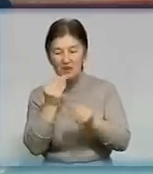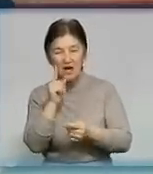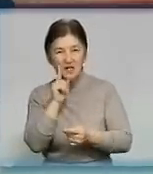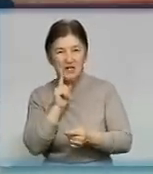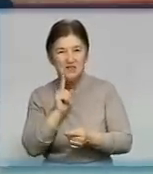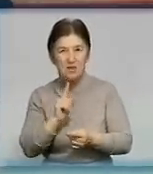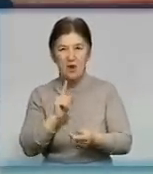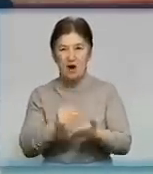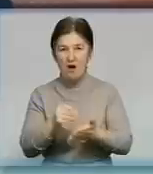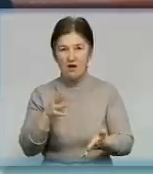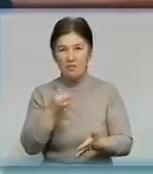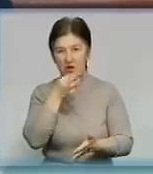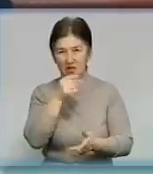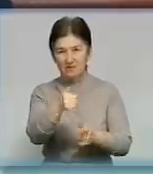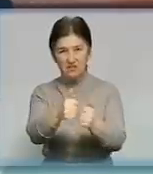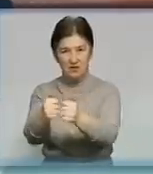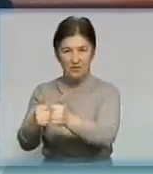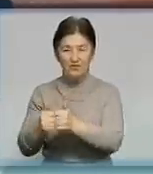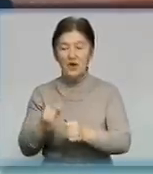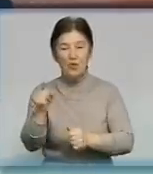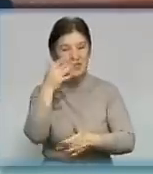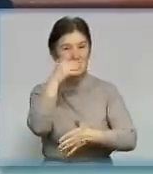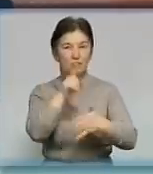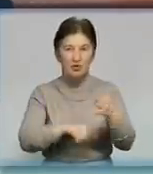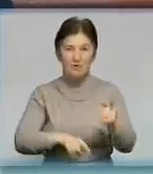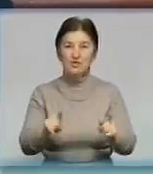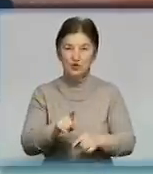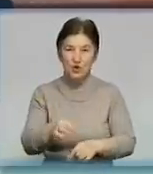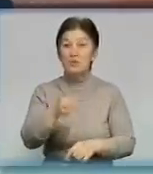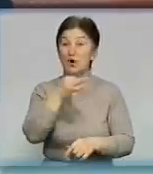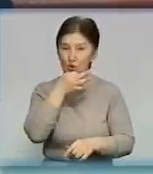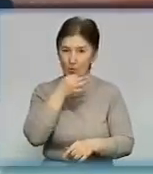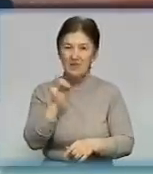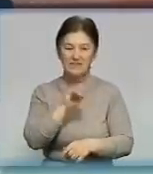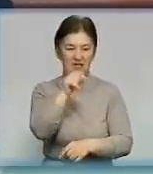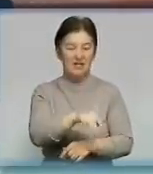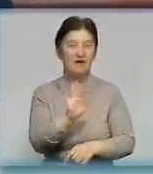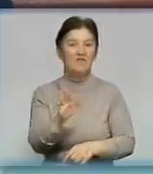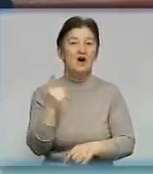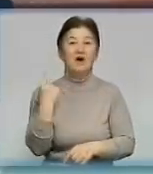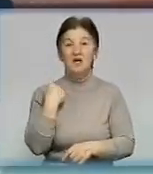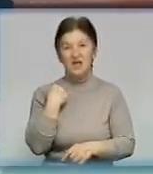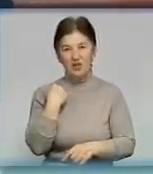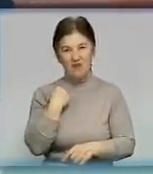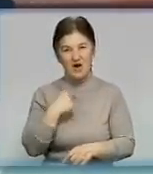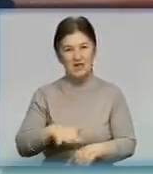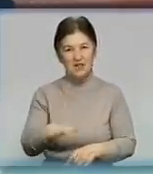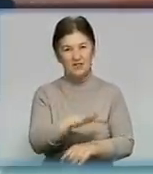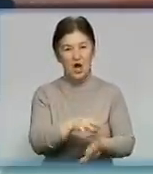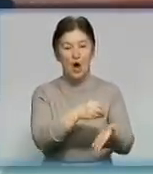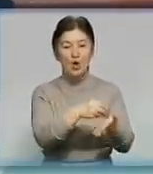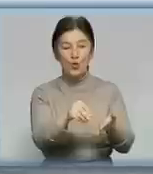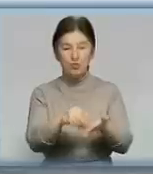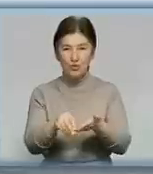Компаніївського та Устинівського районів. Бобринчани сподіваються, що сподобаються керівоградцям. Далі про учасників програми «Купуй керівоградське»